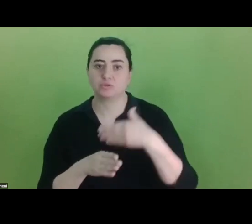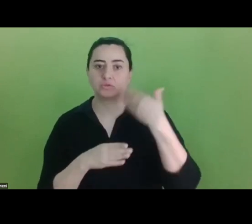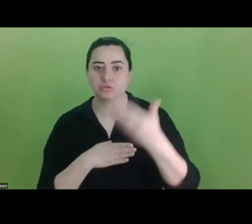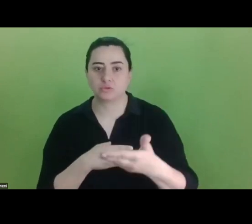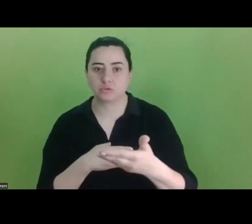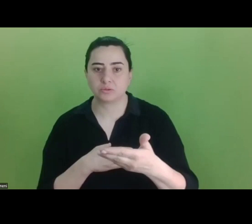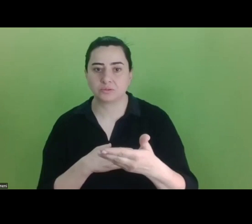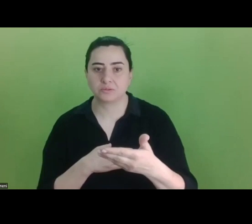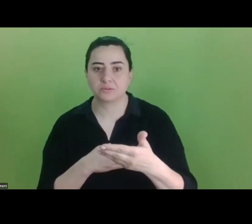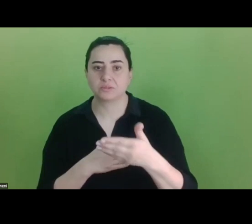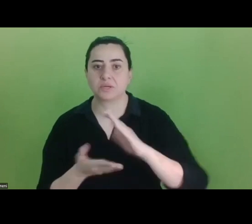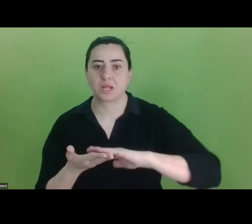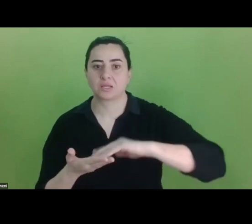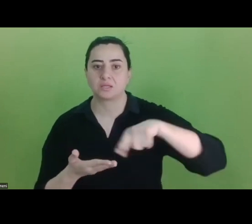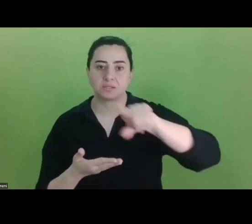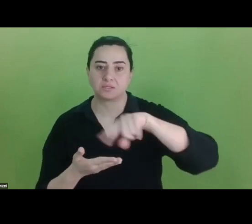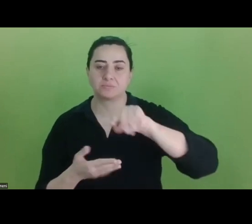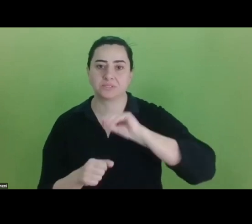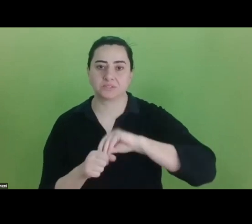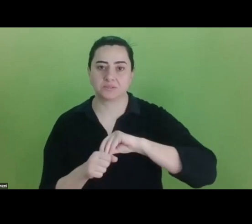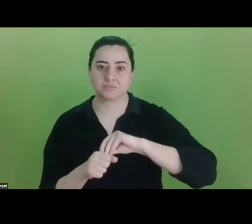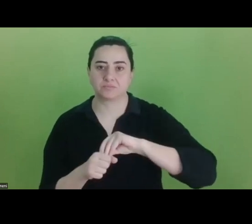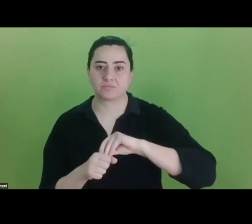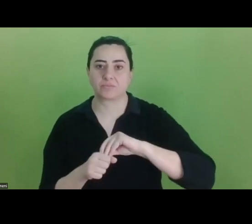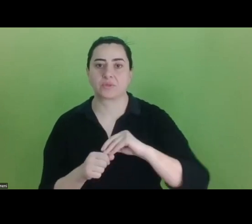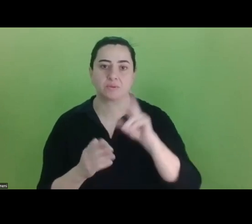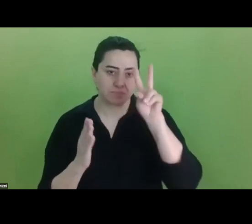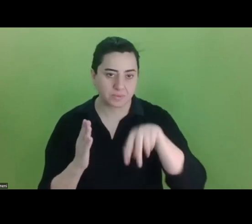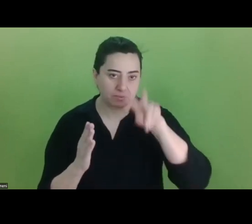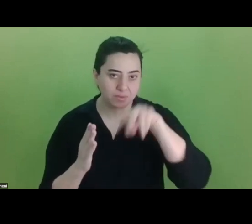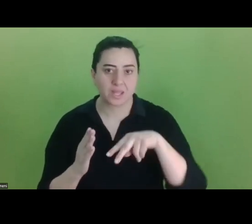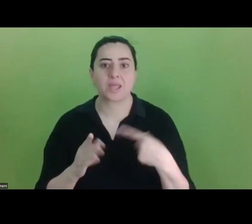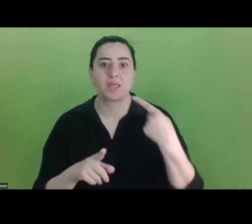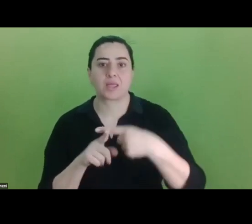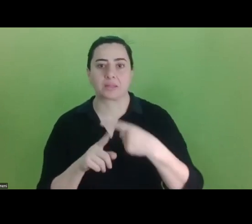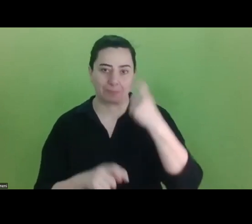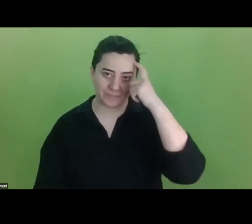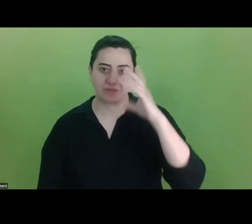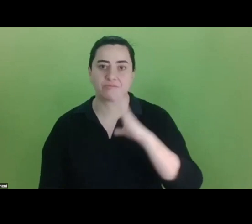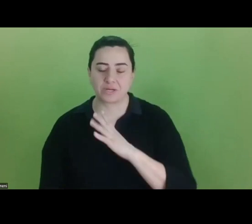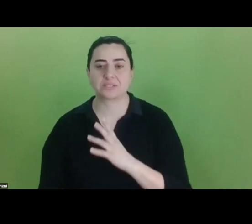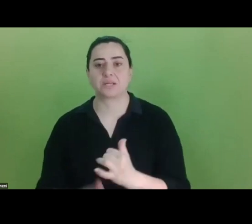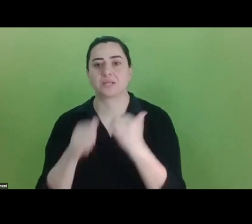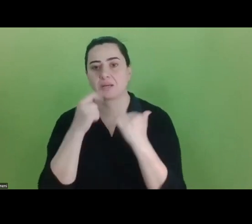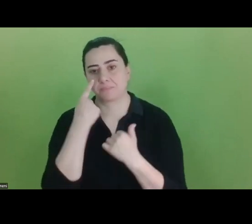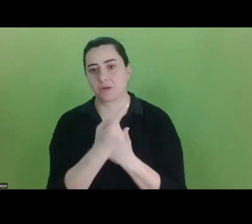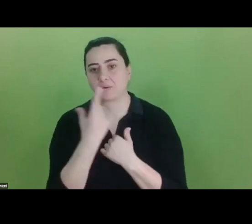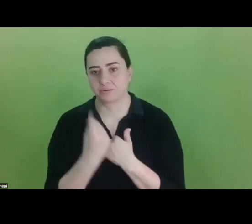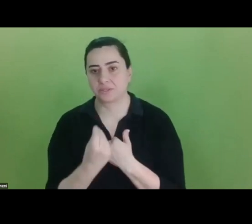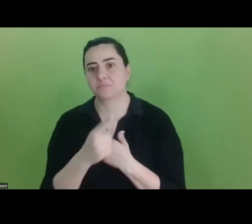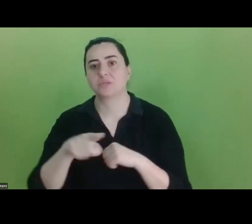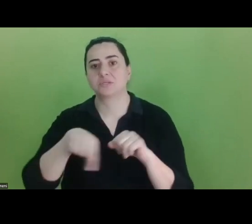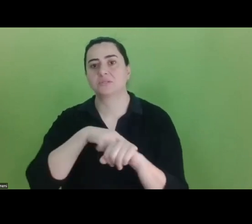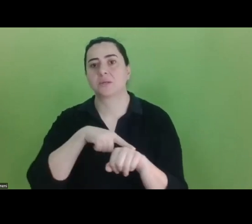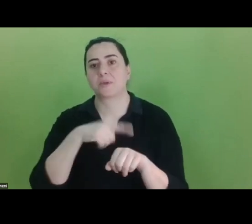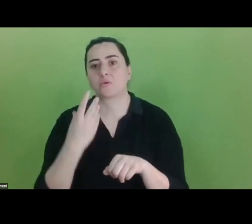Sivi Düşün ekibindeki arkadaşlarımız tarafından üzerinden geçilecektir. Ek bilgiye ihtiyaç varsa size tekrar geri dönülecektir. Bu da bir zaman alabildiği